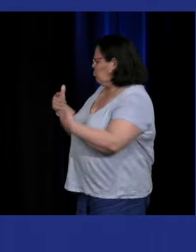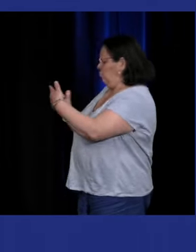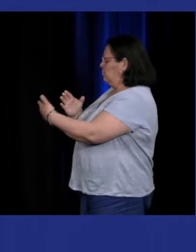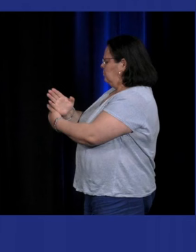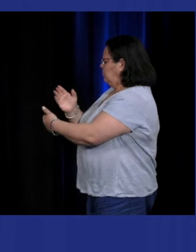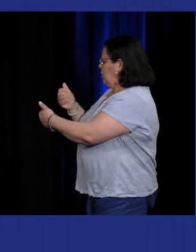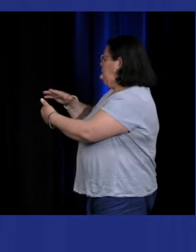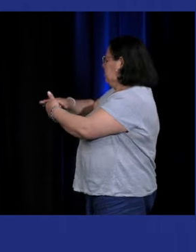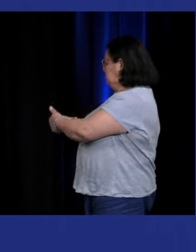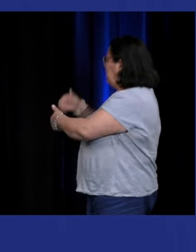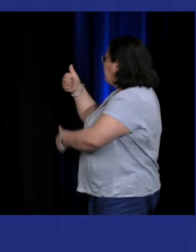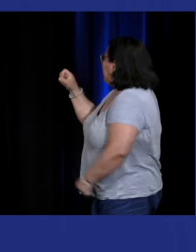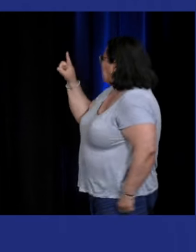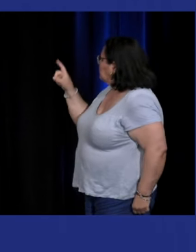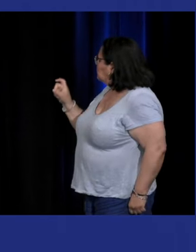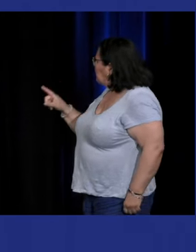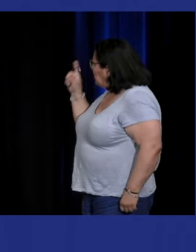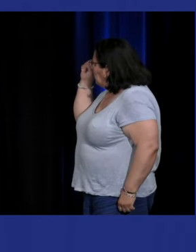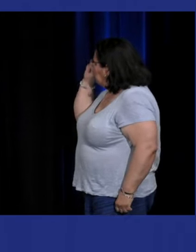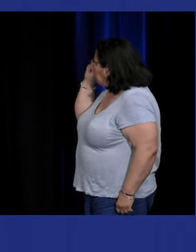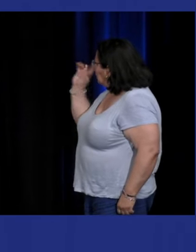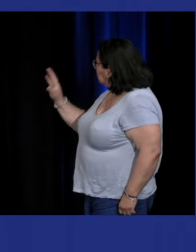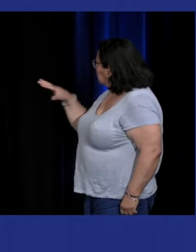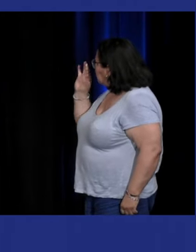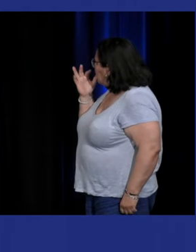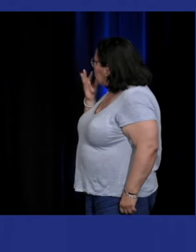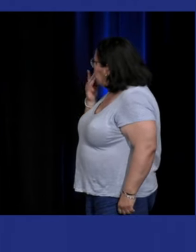moi j'avais deux questions bon mettons une